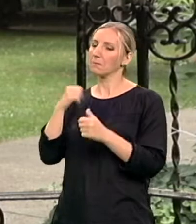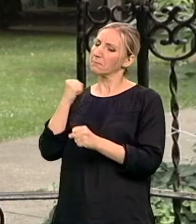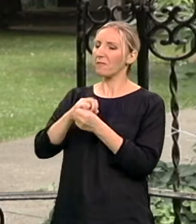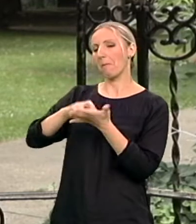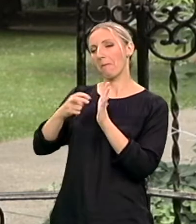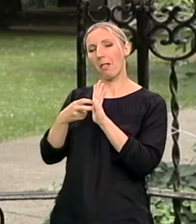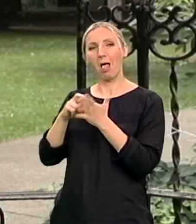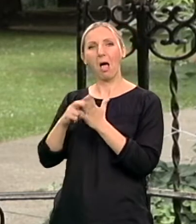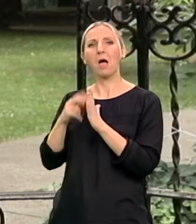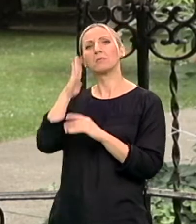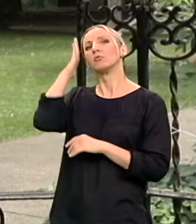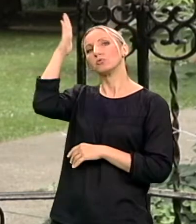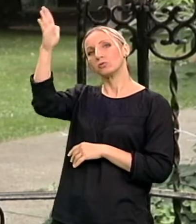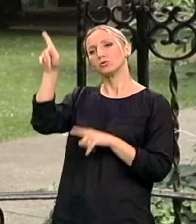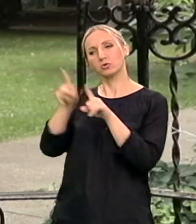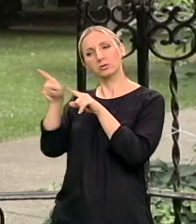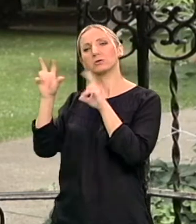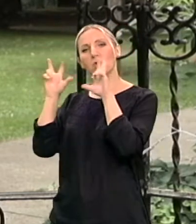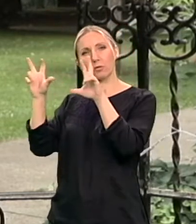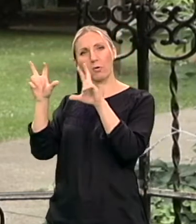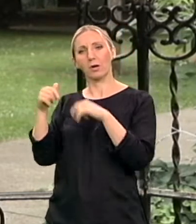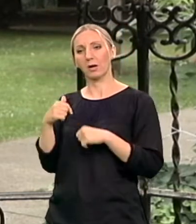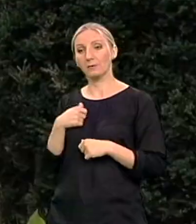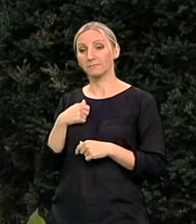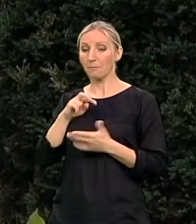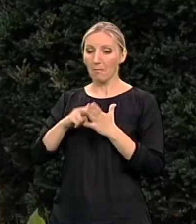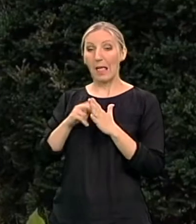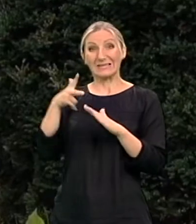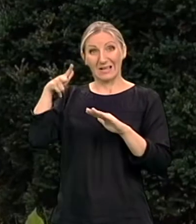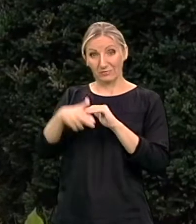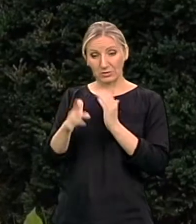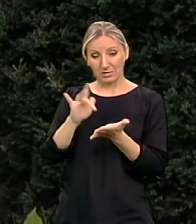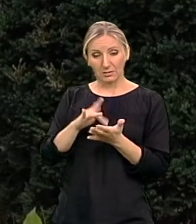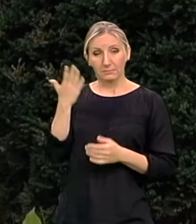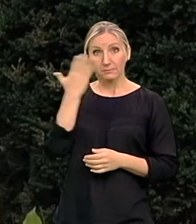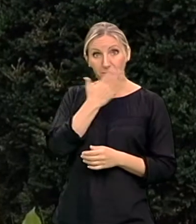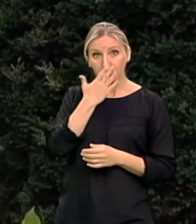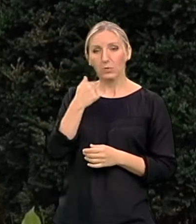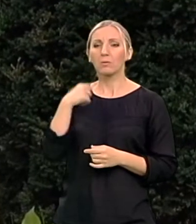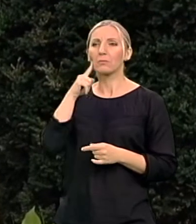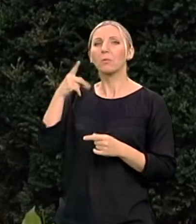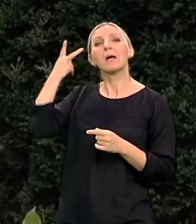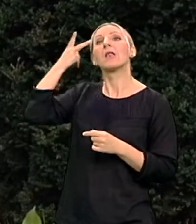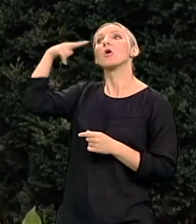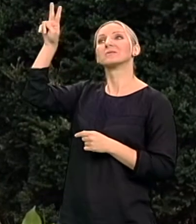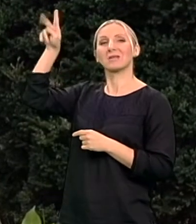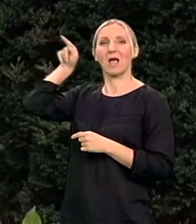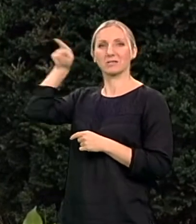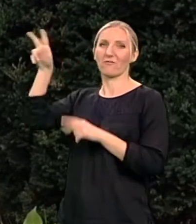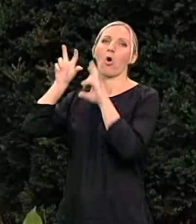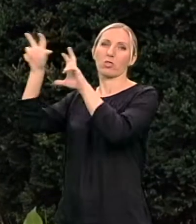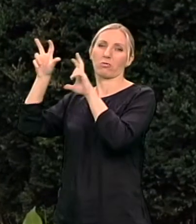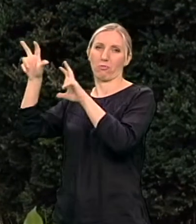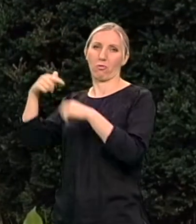za dalje i ja sam planirala da nakon srednje škole pokušam da odem u inostranstvo i tamo nastajem karijer u